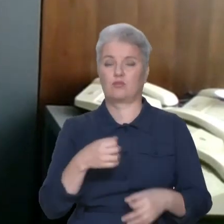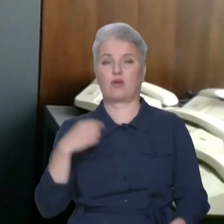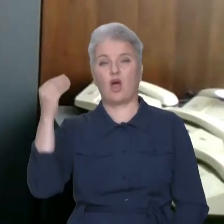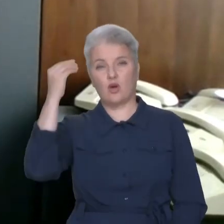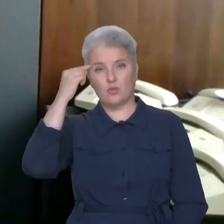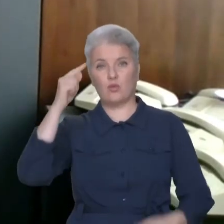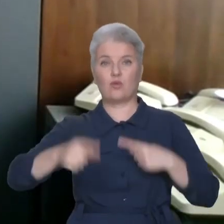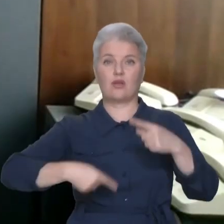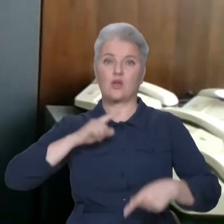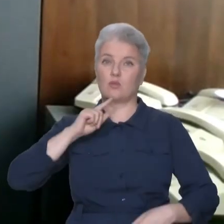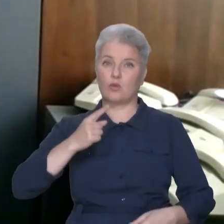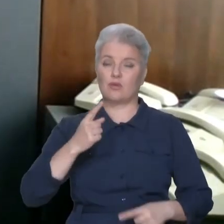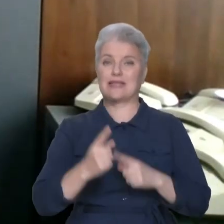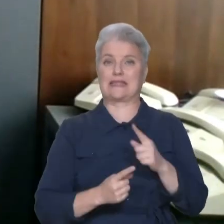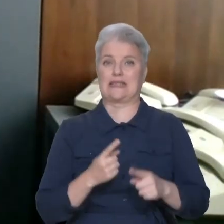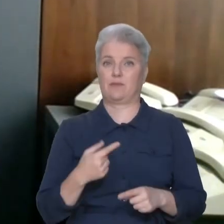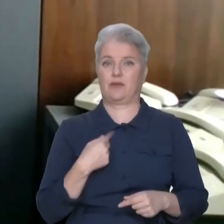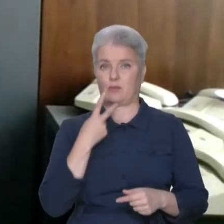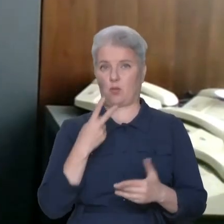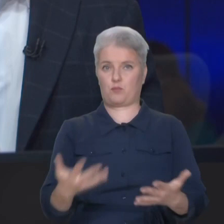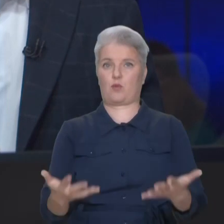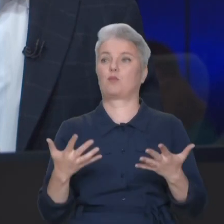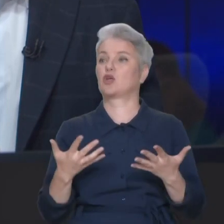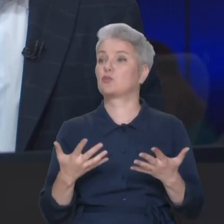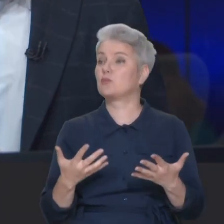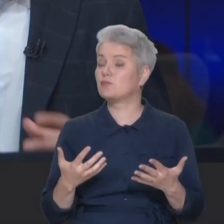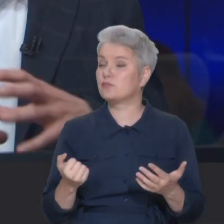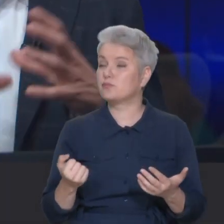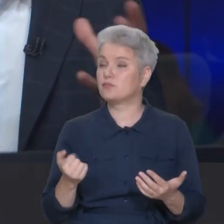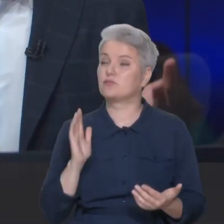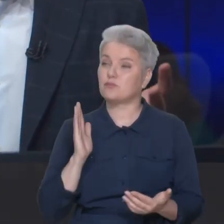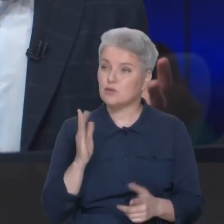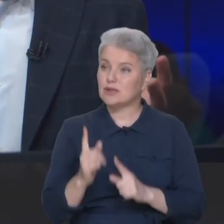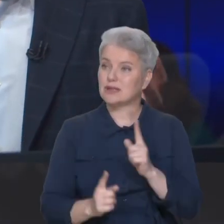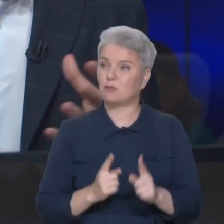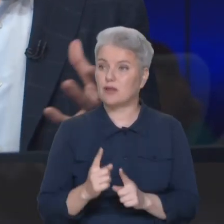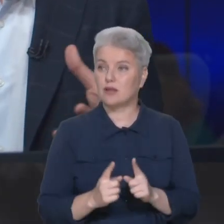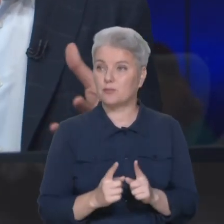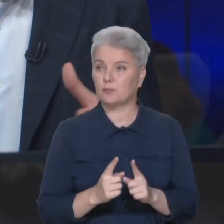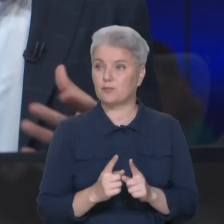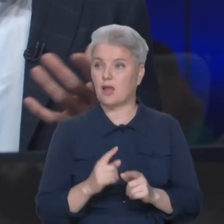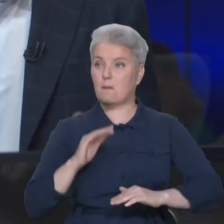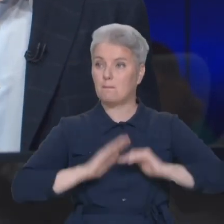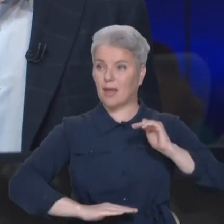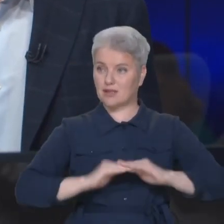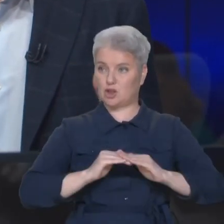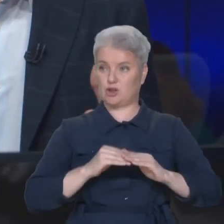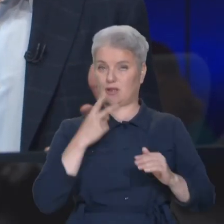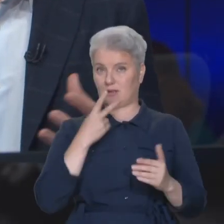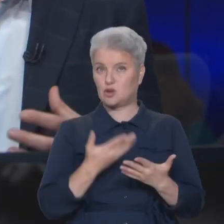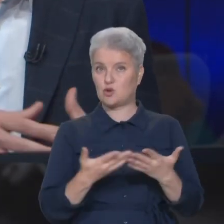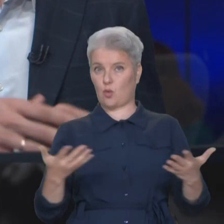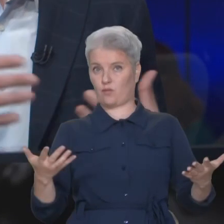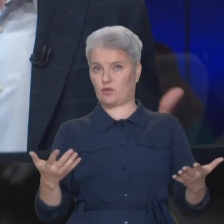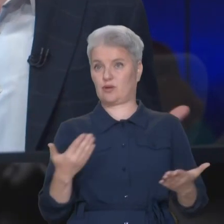думаю, наступного року зміни ми вже побачимо. А скажіть, а чи будуть зміни, знаєте, практичні зовнішні якісь,